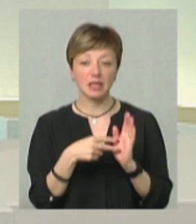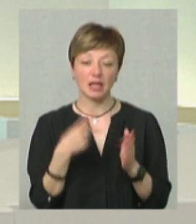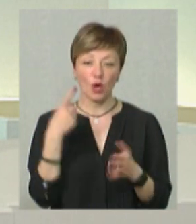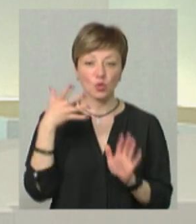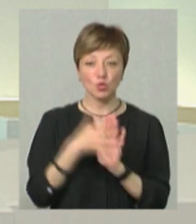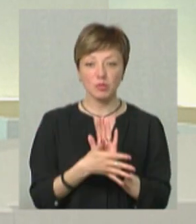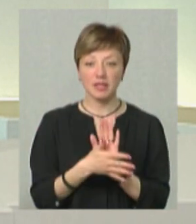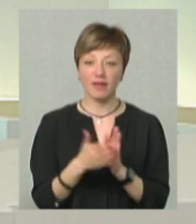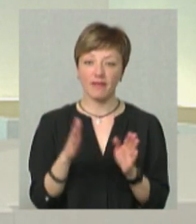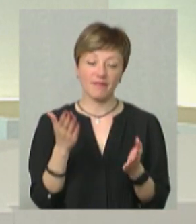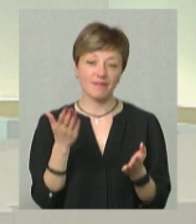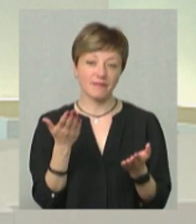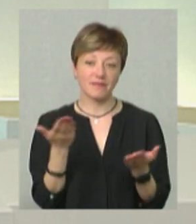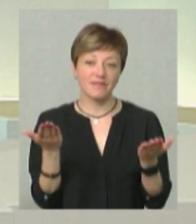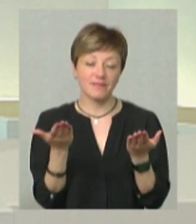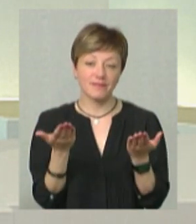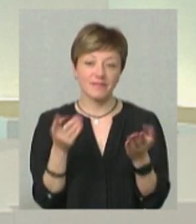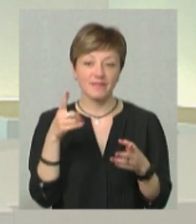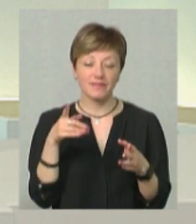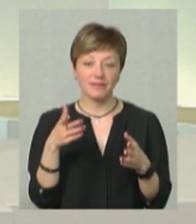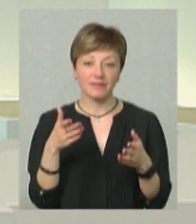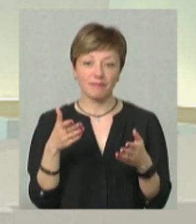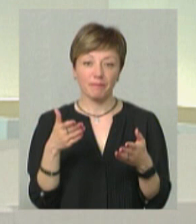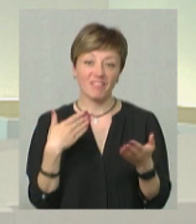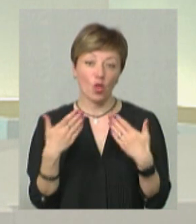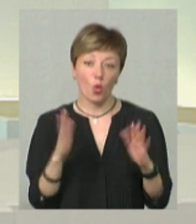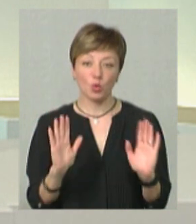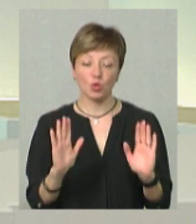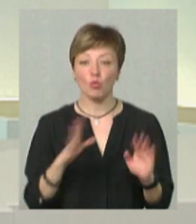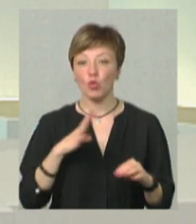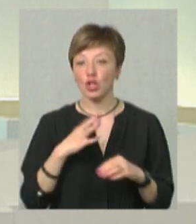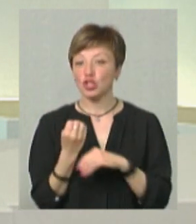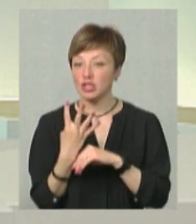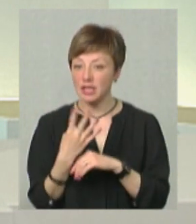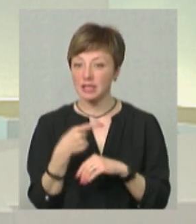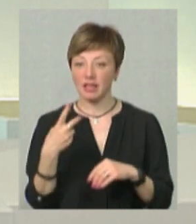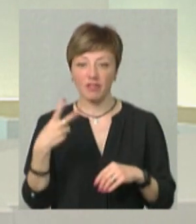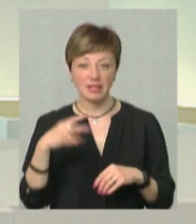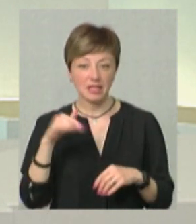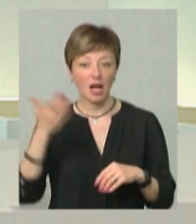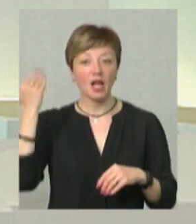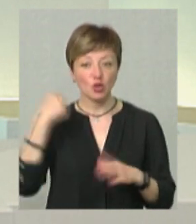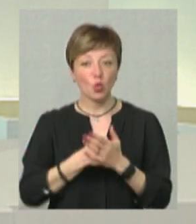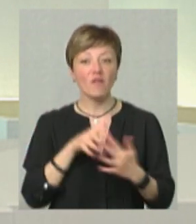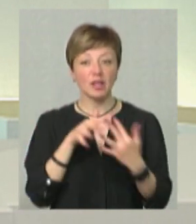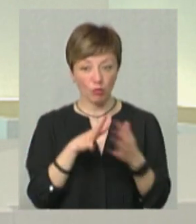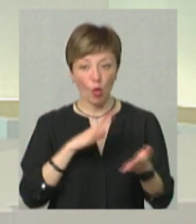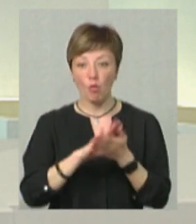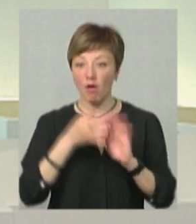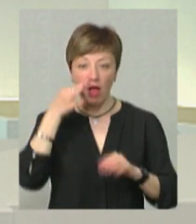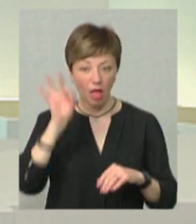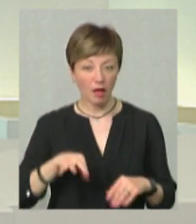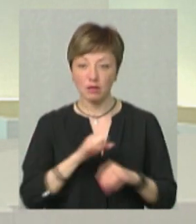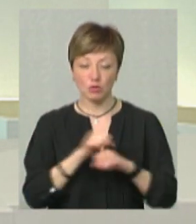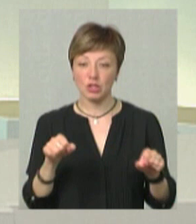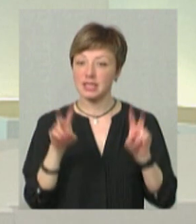розуміється відносно. Бували і квартири до війни, які коштували 14 і 20 тисяч гривень. Були там відповідні умови. І не можна